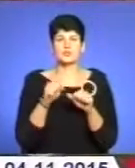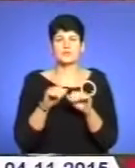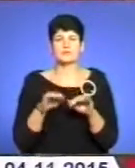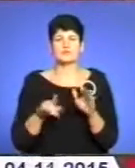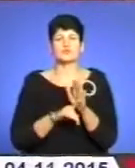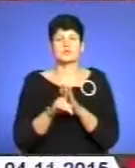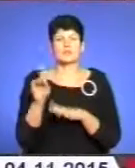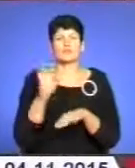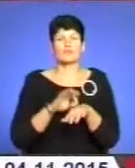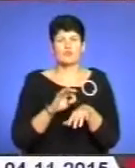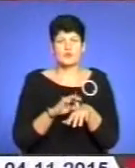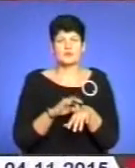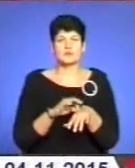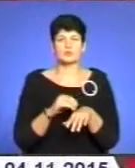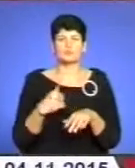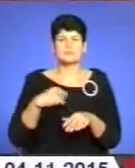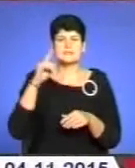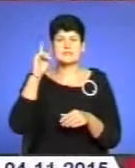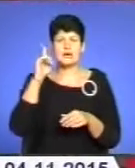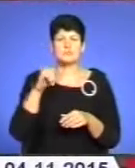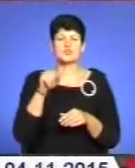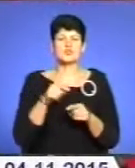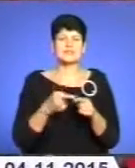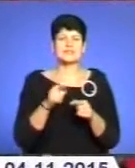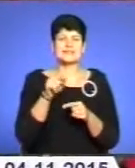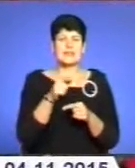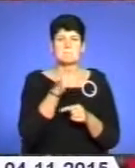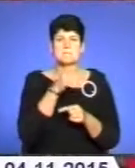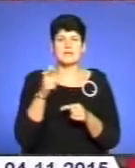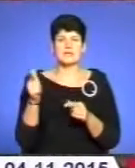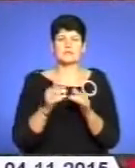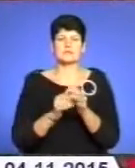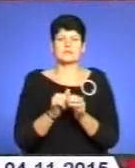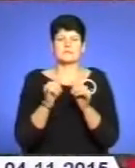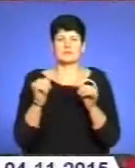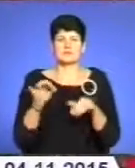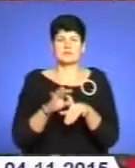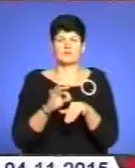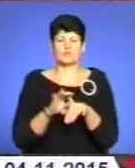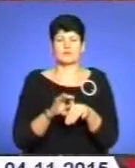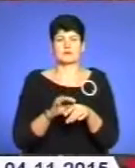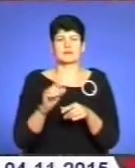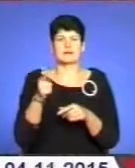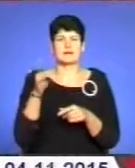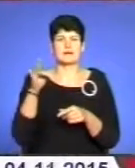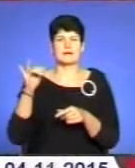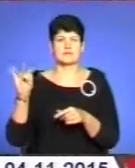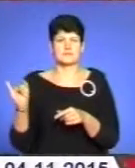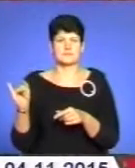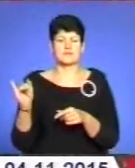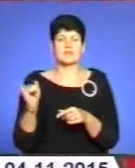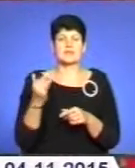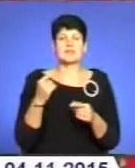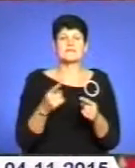хворіти, тому що ми знаємо, що це якраз період росту захворюваності на гострі респіраторні вірусні інфекції, а